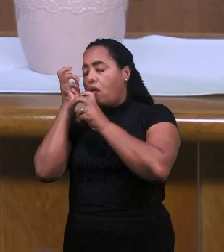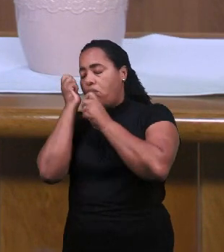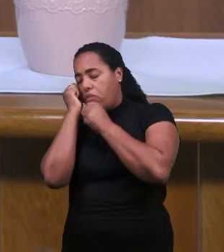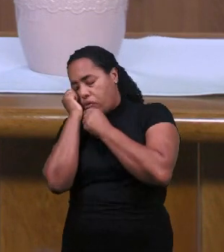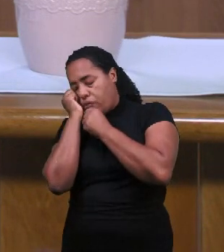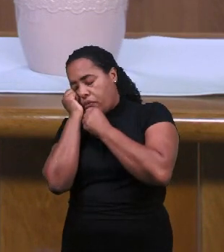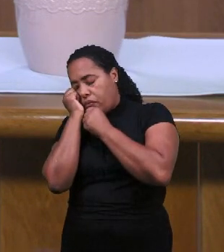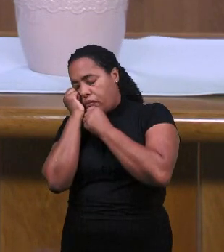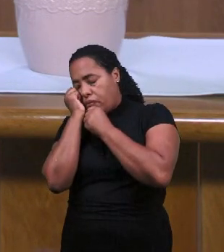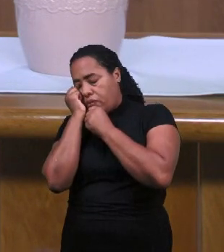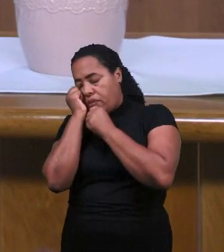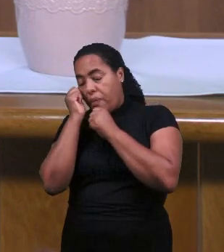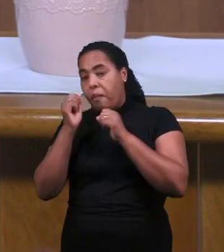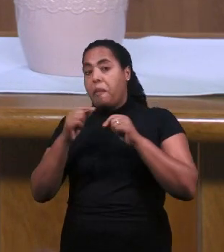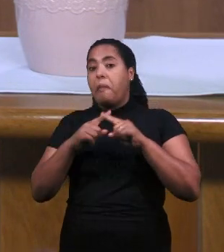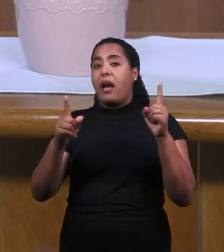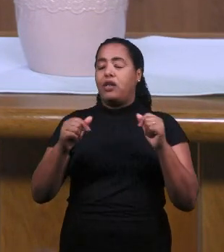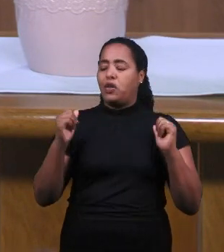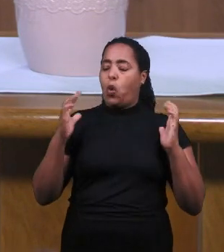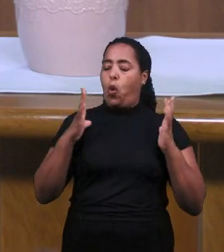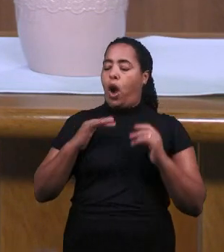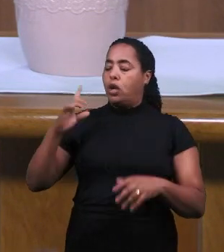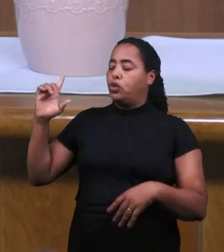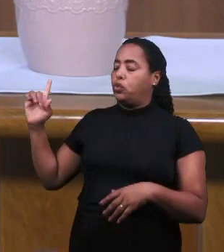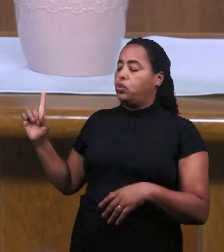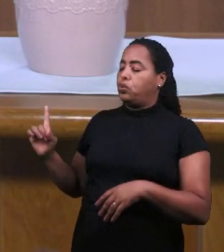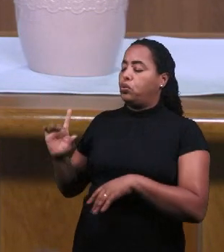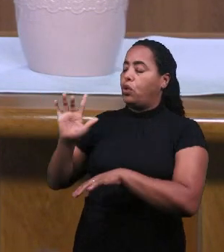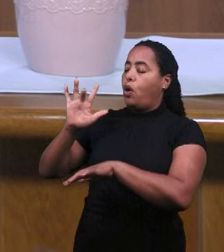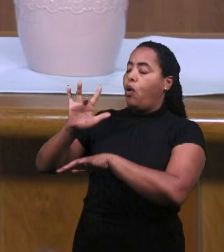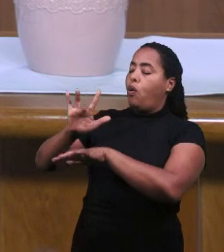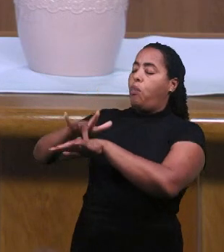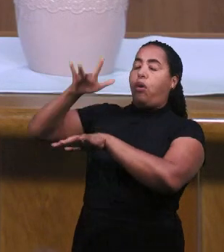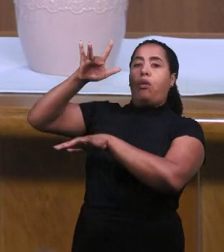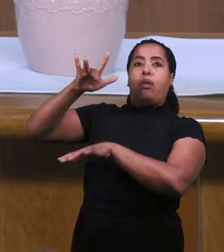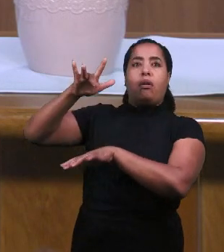И Ангел Божий Его